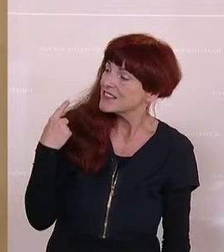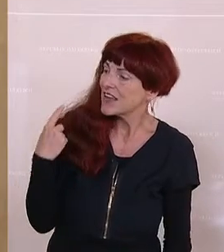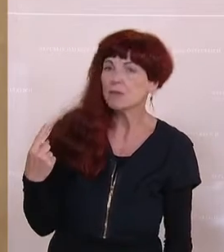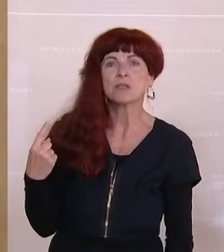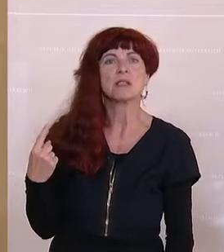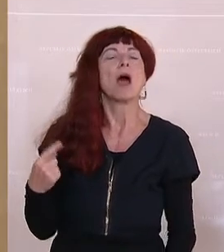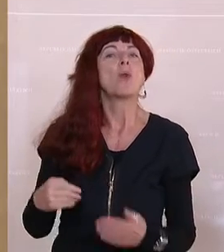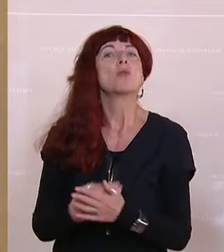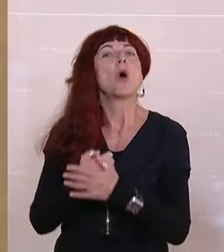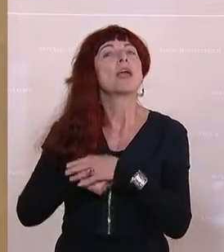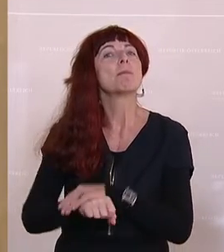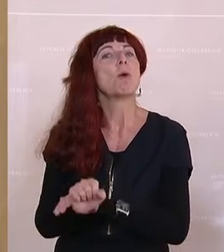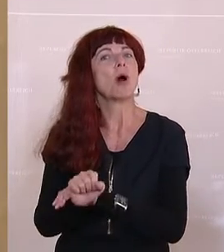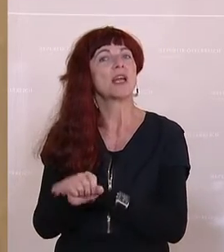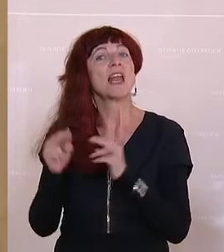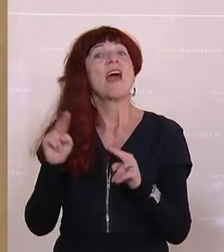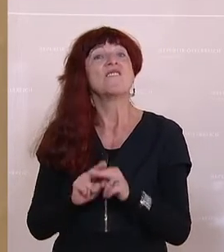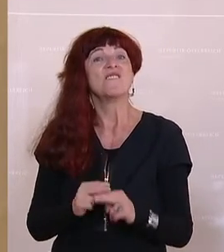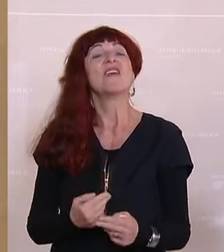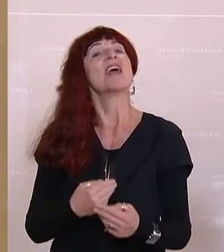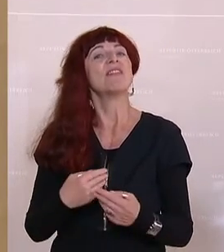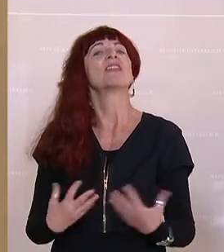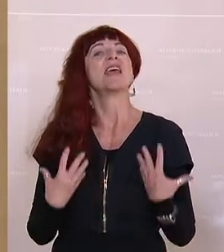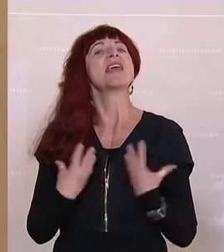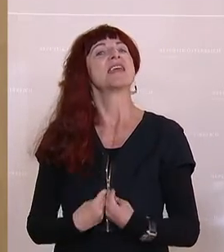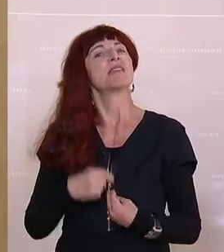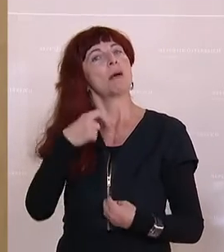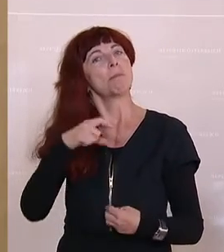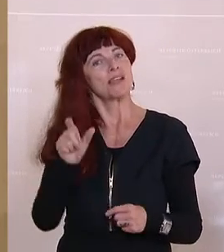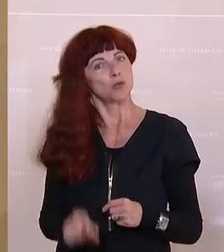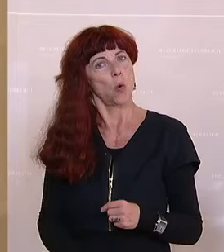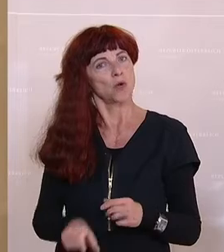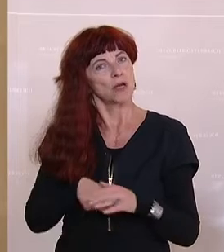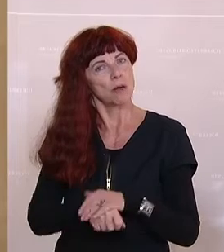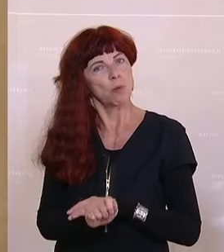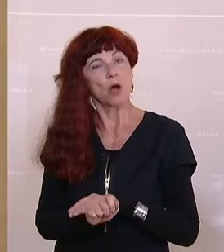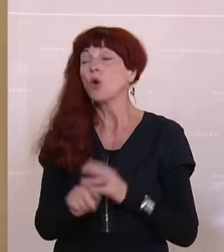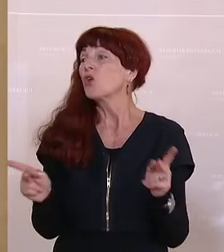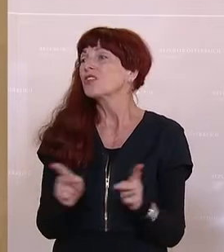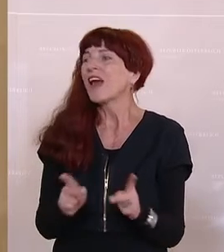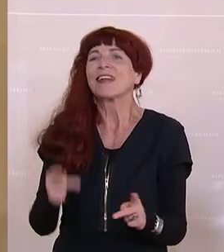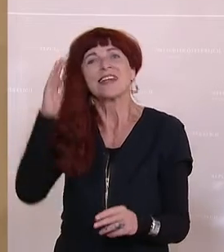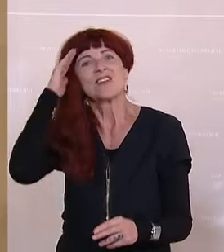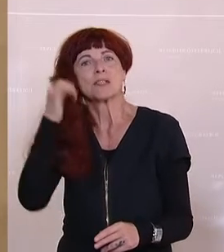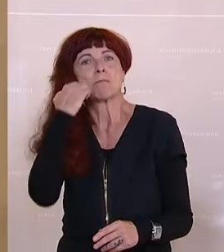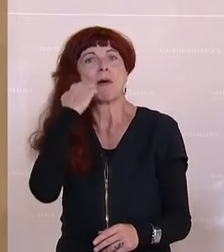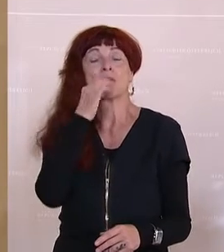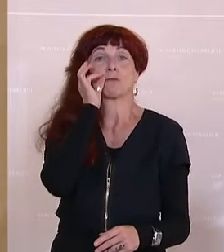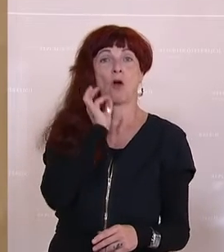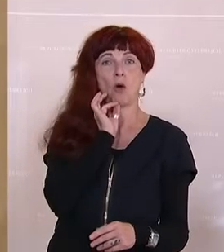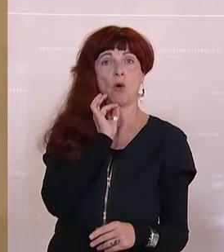um Neugeborene, die intersexuell auf die Welt kommen und entsprechend nicht einem Geschlecht zugeordnet werden. Es kann nur mit